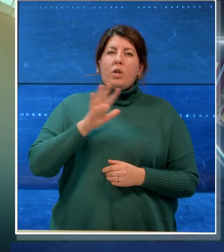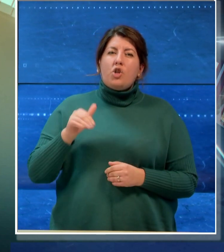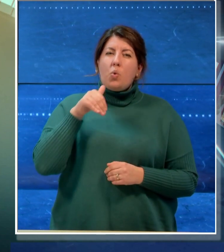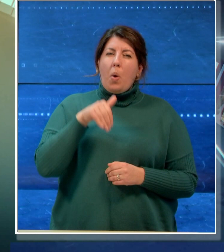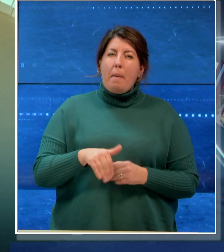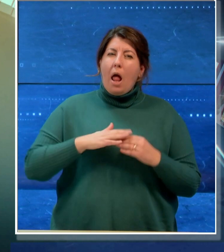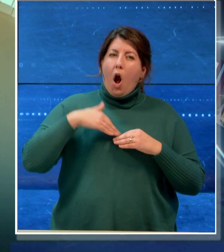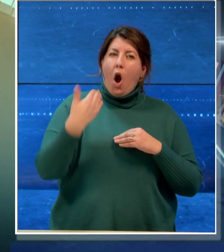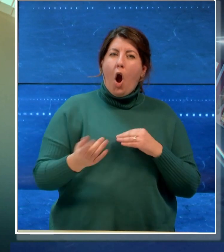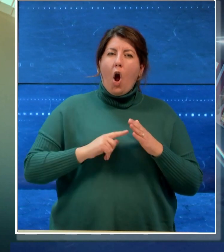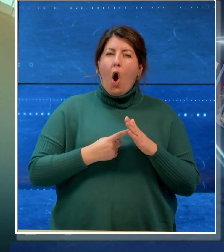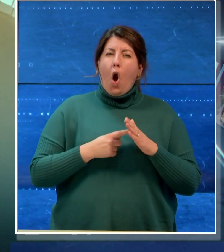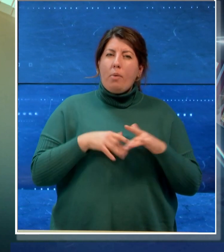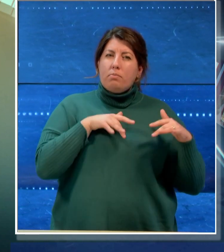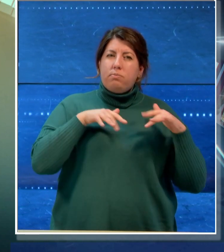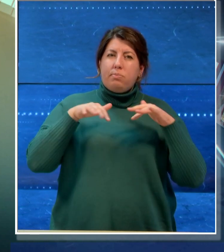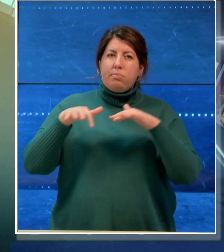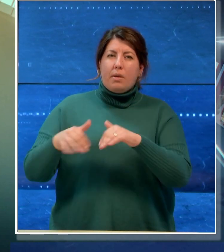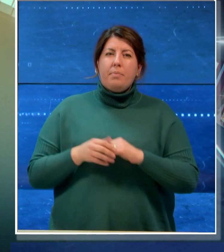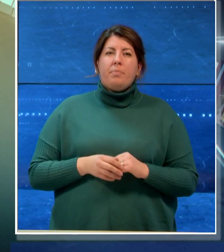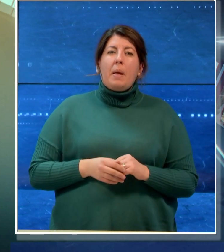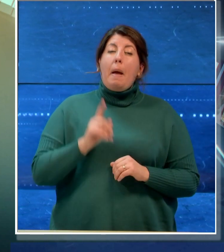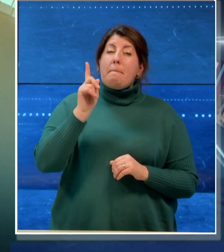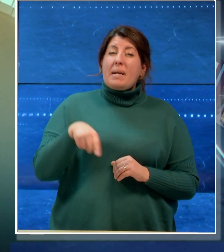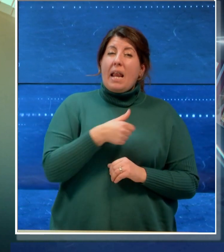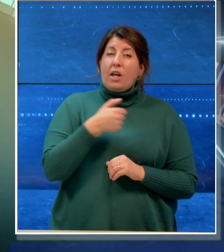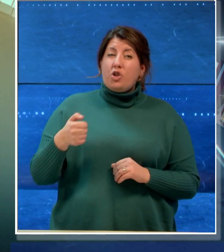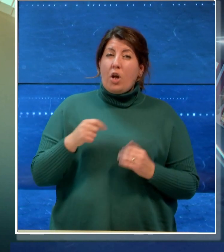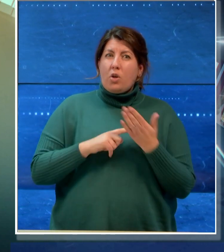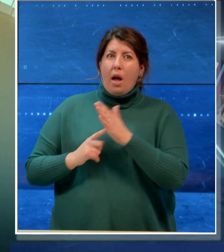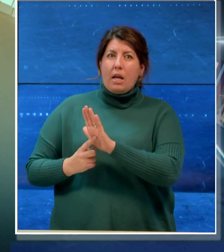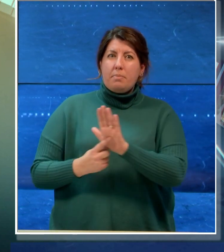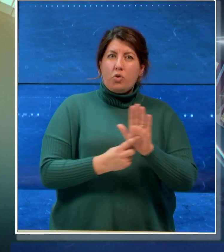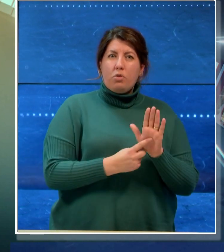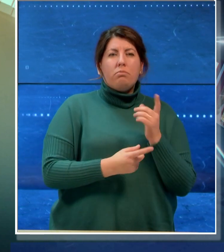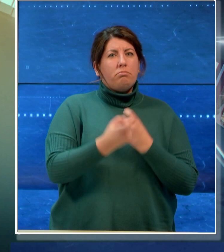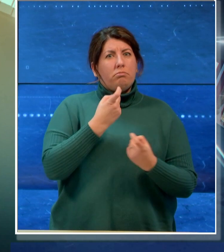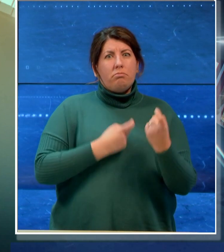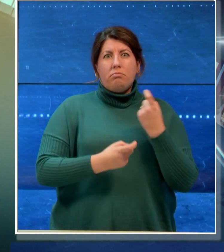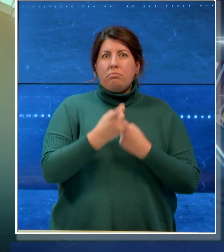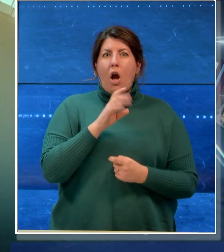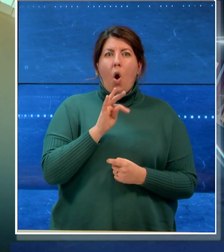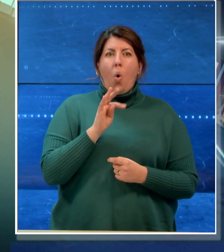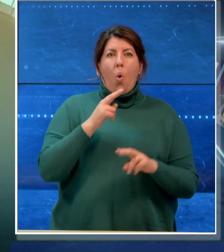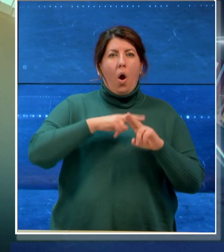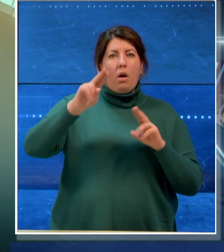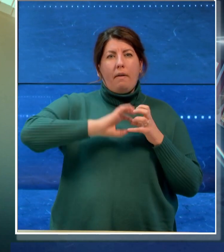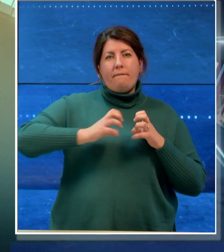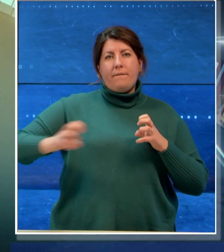operatori 1.100 espositori da oltre 40 Paesi